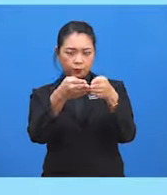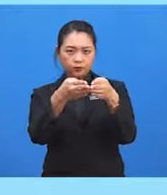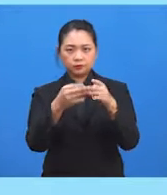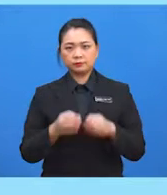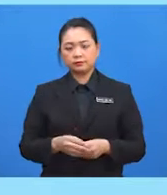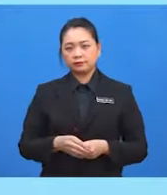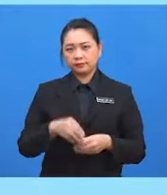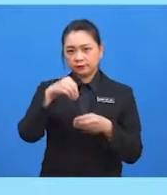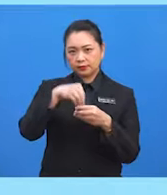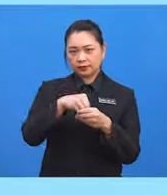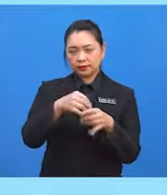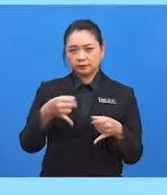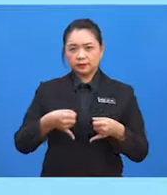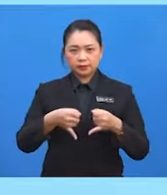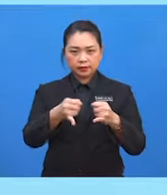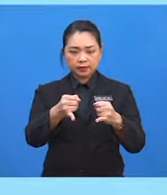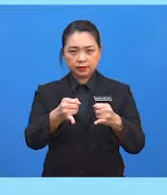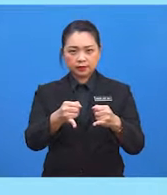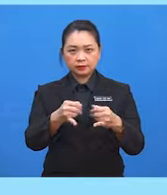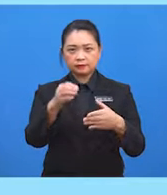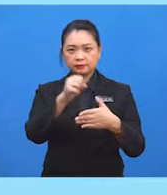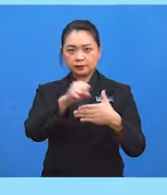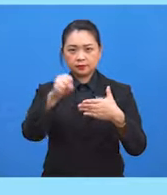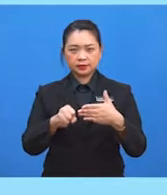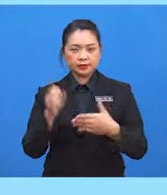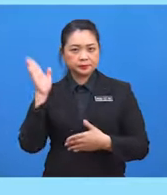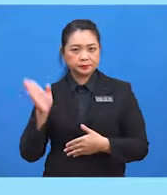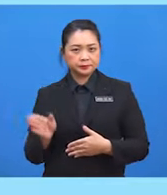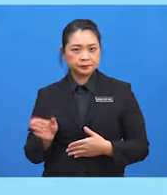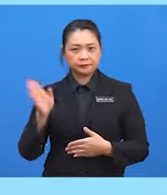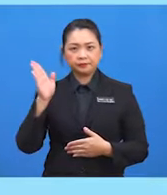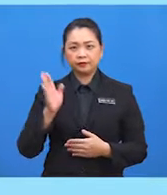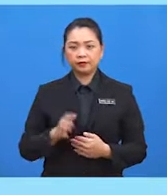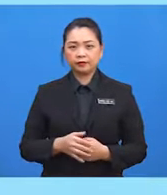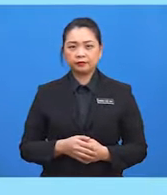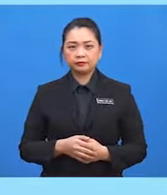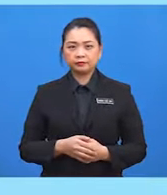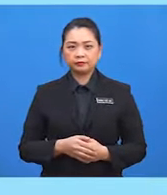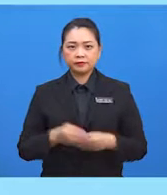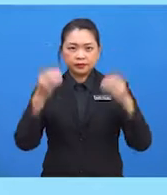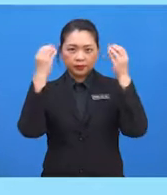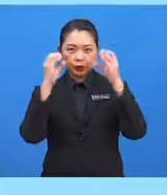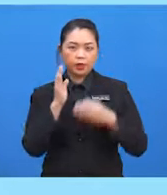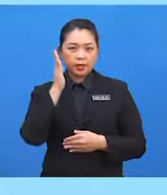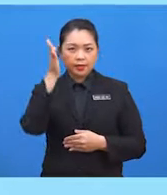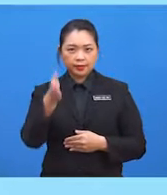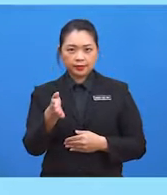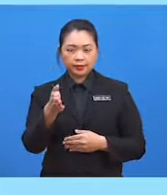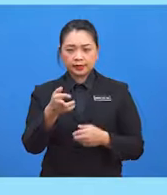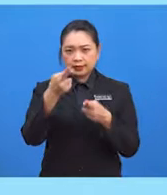dalam jalan penyelesaian berikut. Cikgu akan